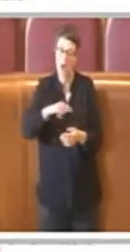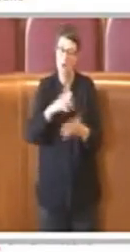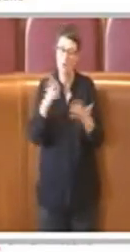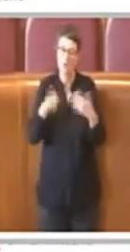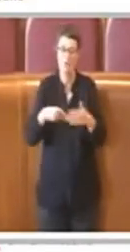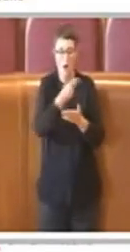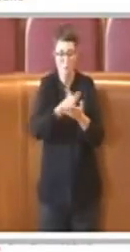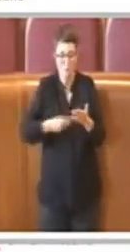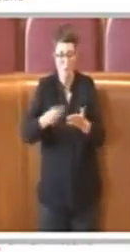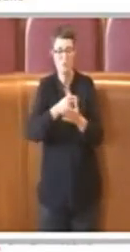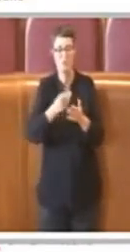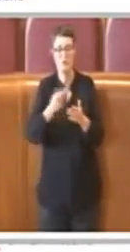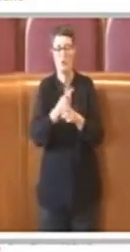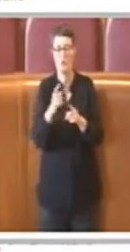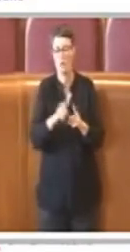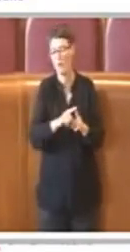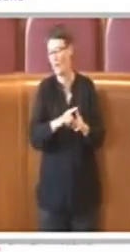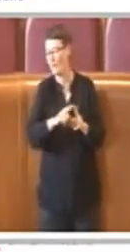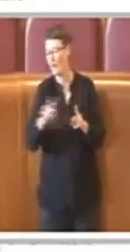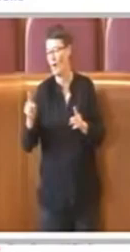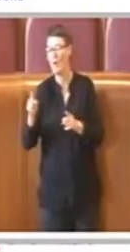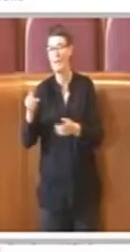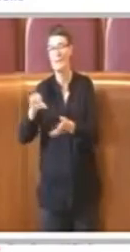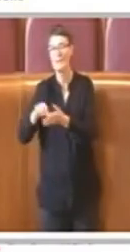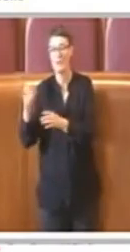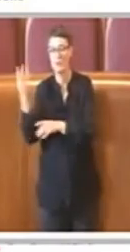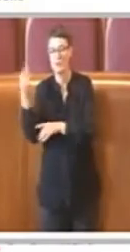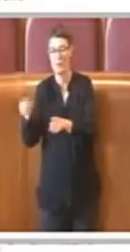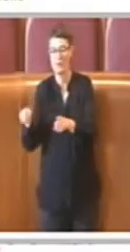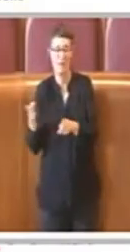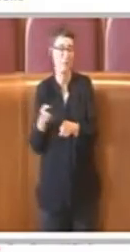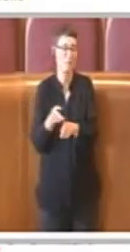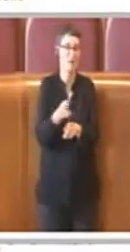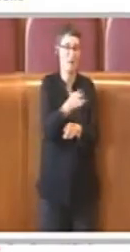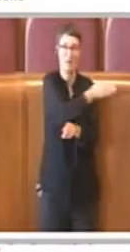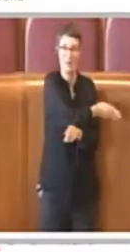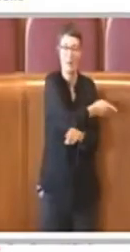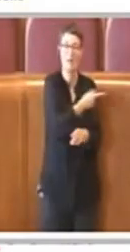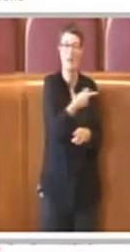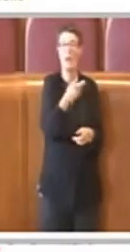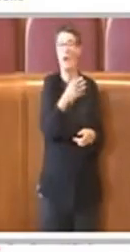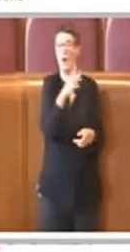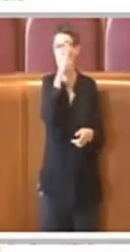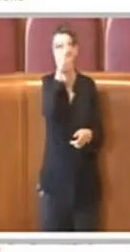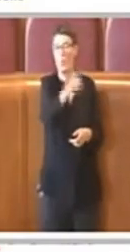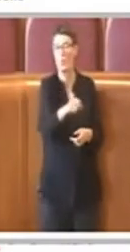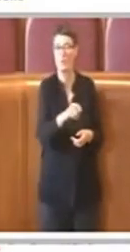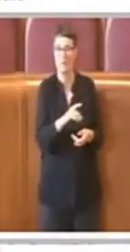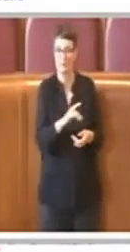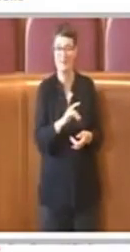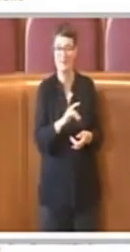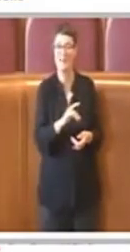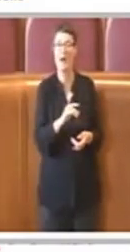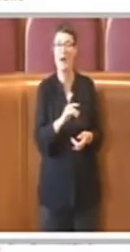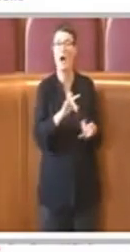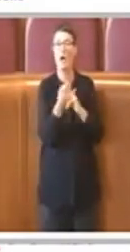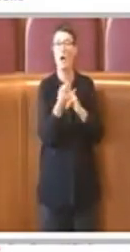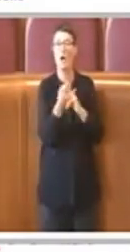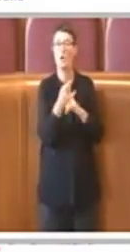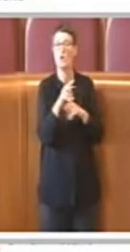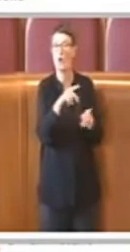fino alla stazione Termina da lato e fino all'università di Tor Vergata dall'altro, io tra l'altro da studente di Tor Vergata so quanto questa università